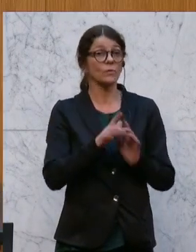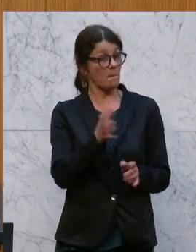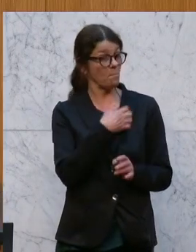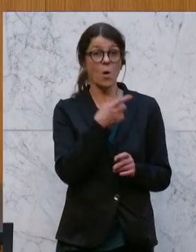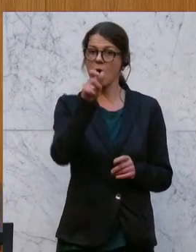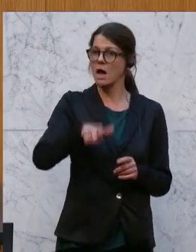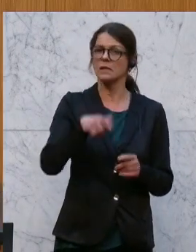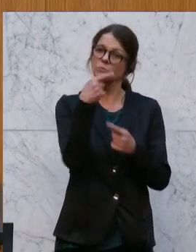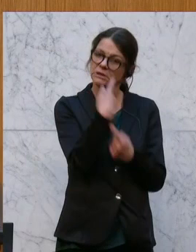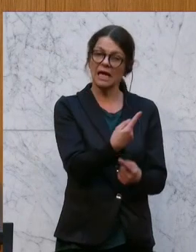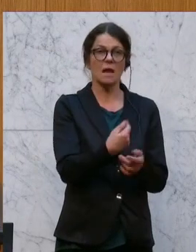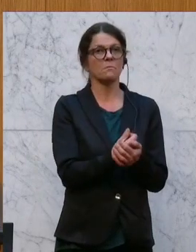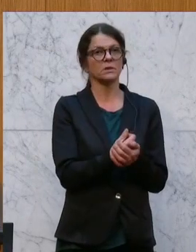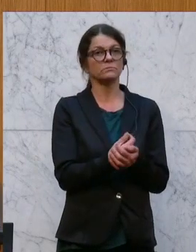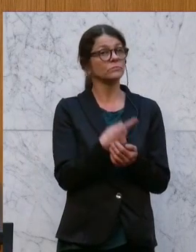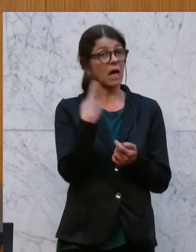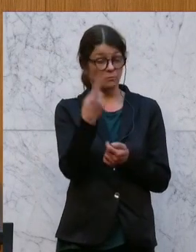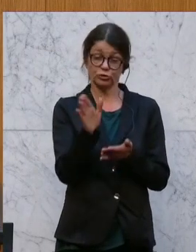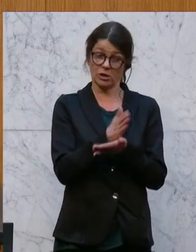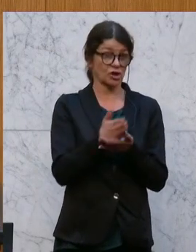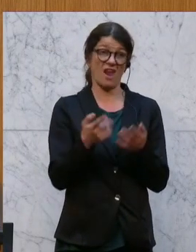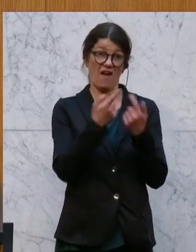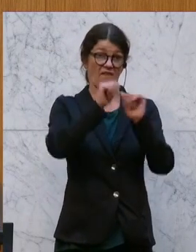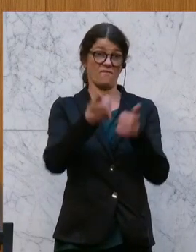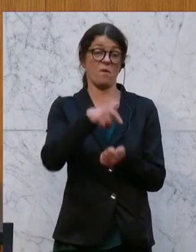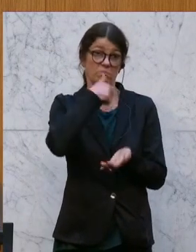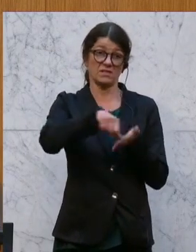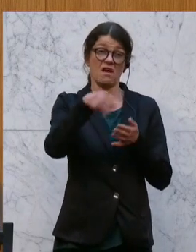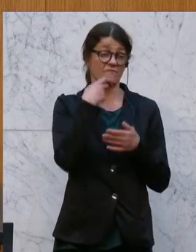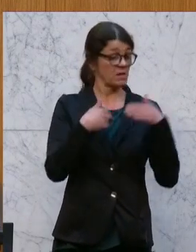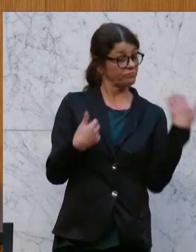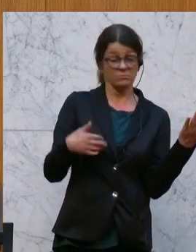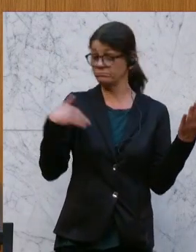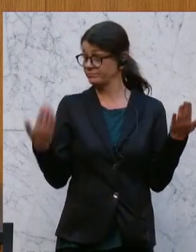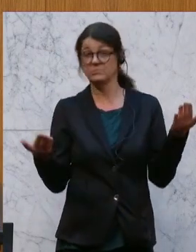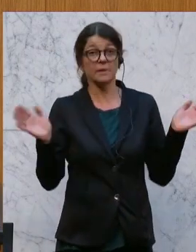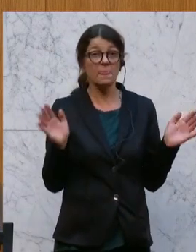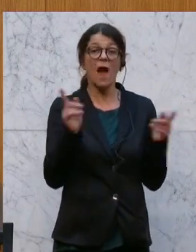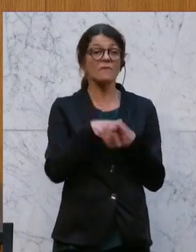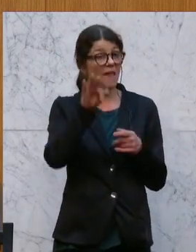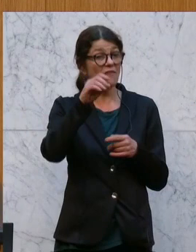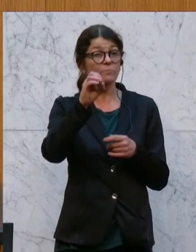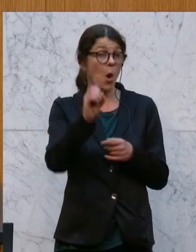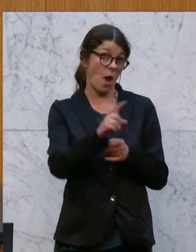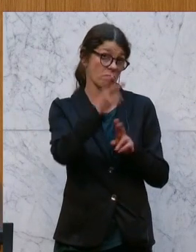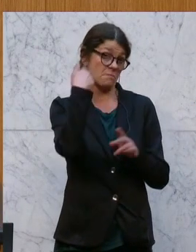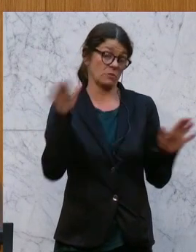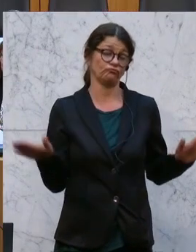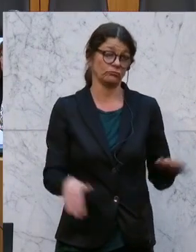selbst die Art der Bezahlung wählen kann. Auch wenn das die Freiheitlichen anders sehen.